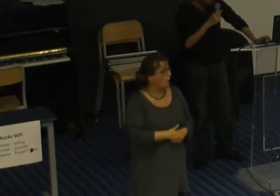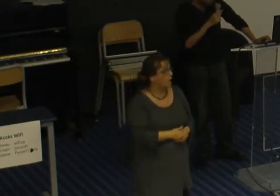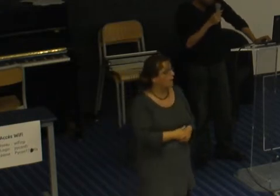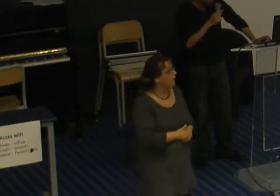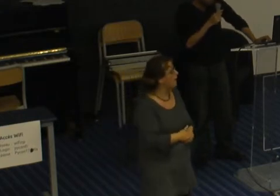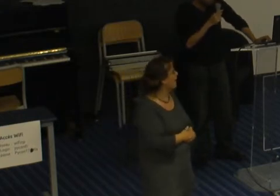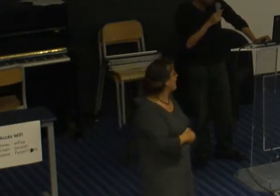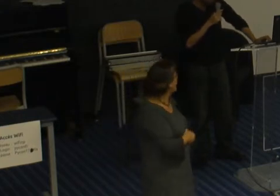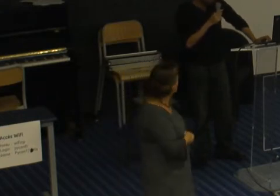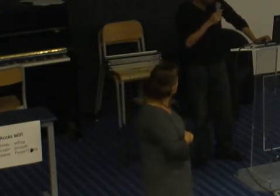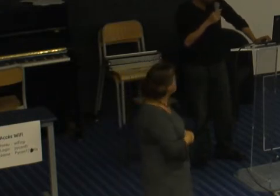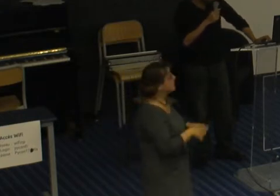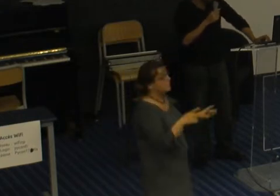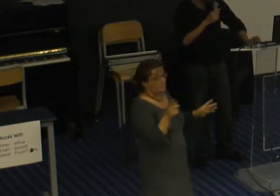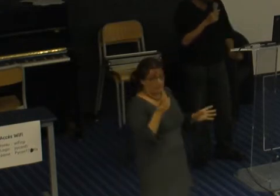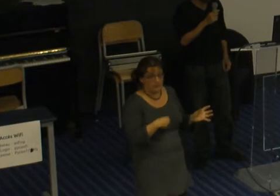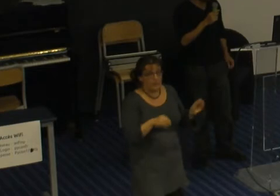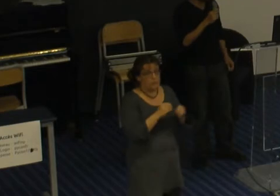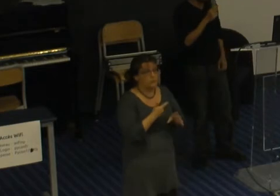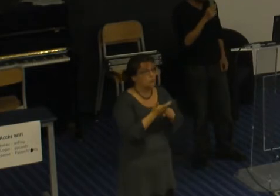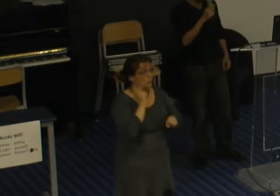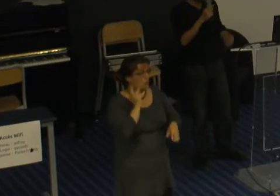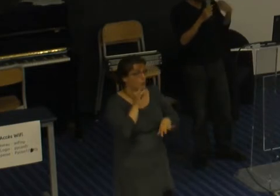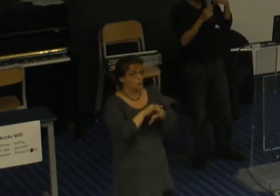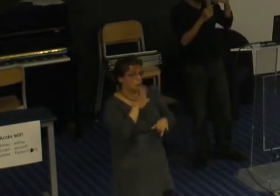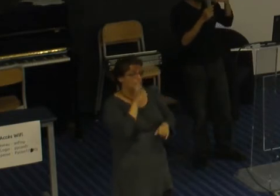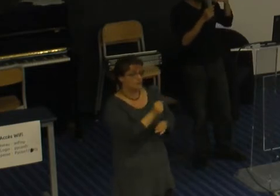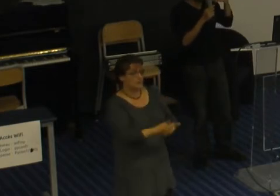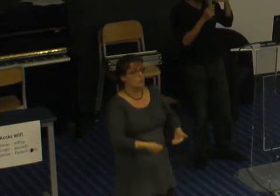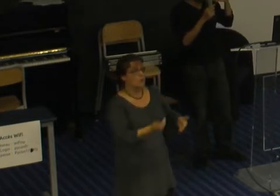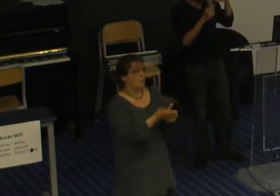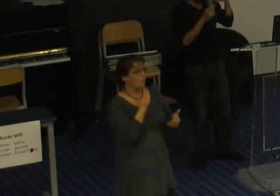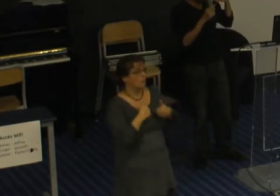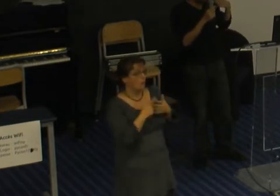eu aussi, il a trois ans, une expérience relative du handicap. Je me suis fait